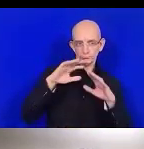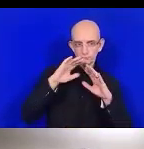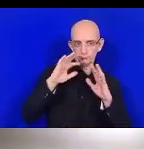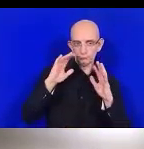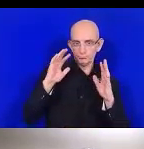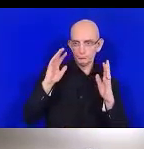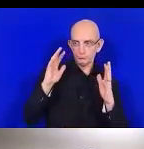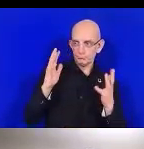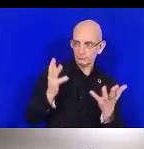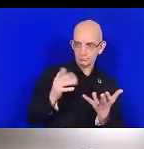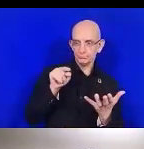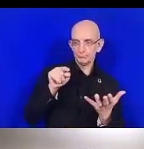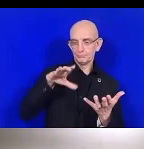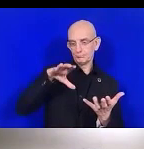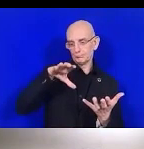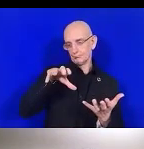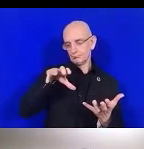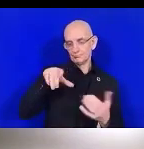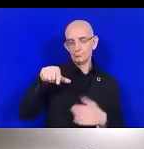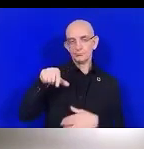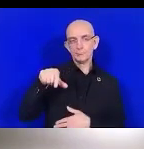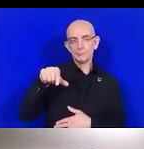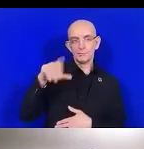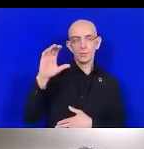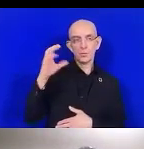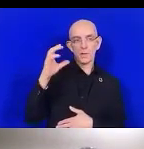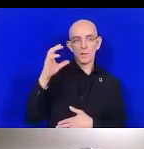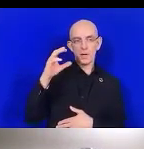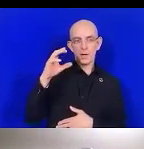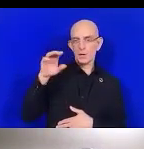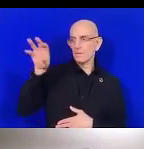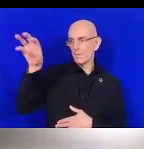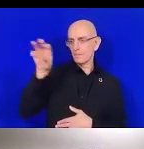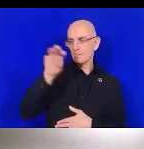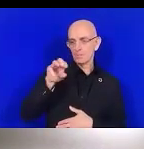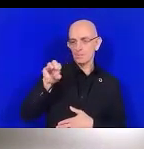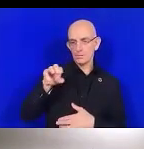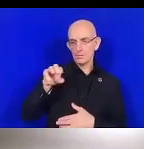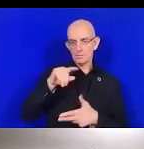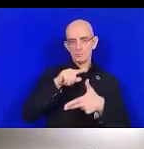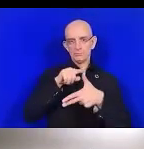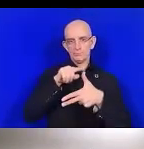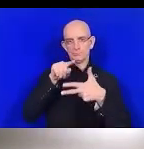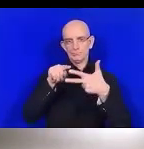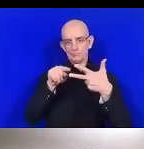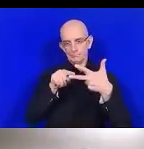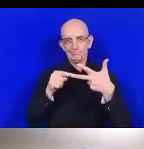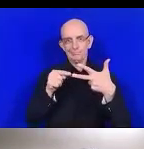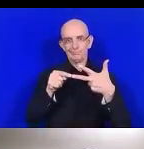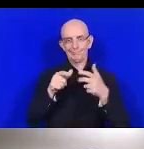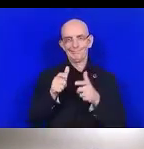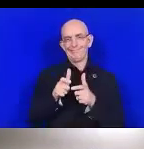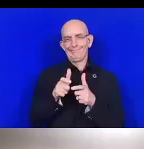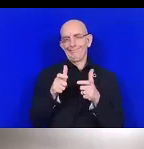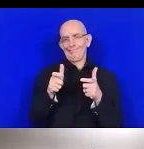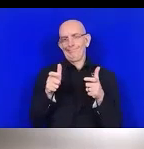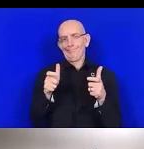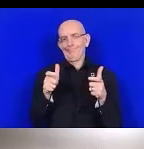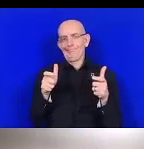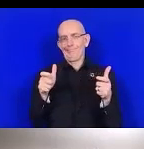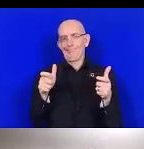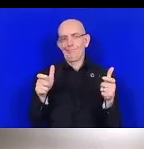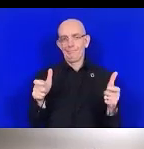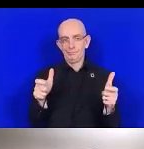population estimée à environ 2,5 millions de personnes. Cette ville est située